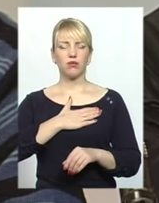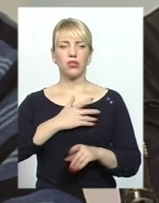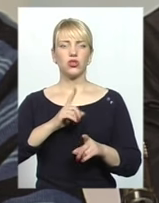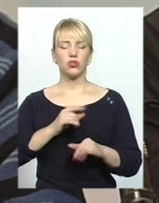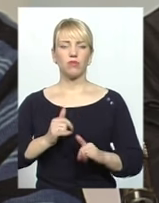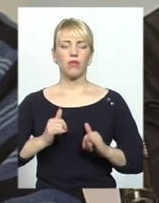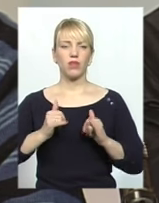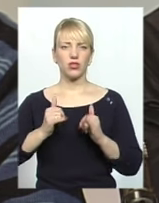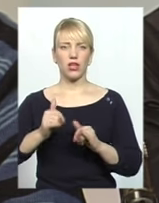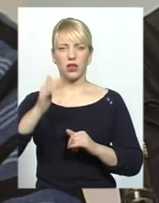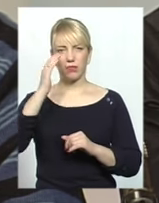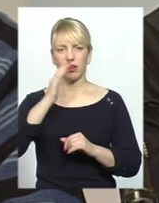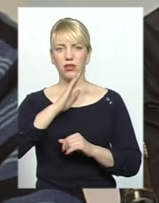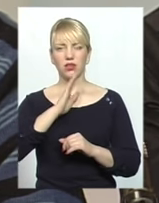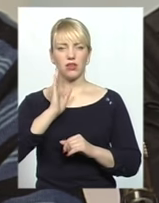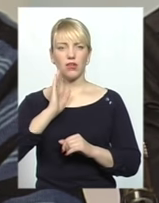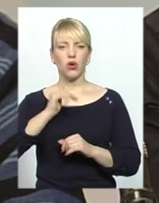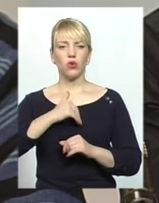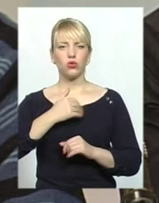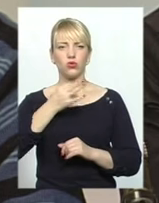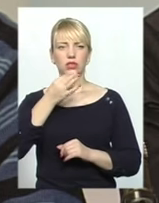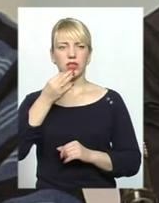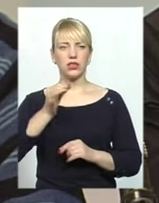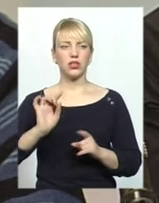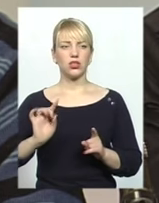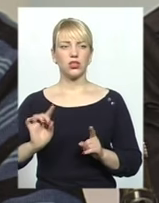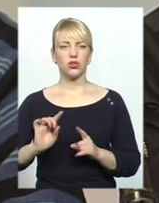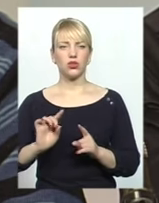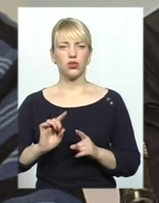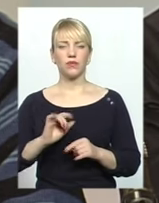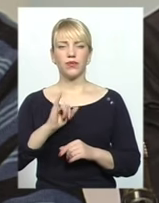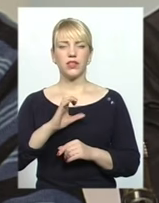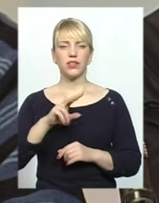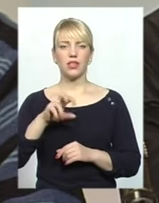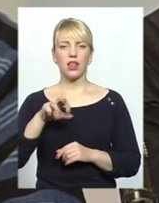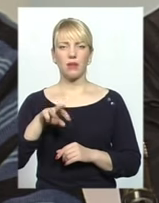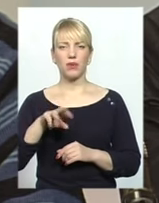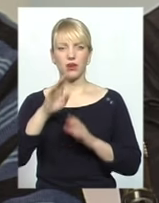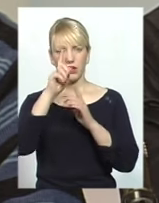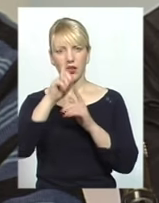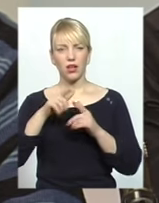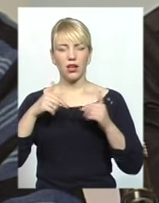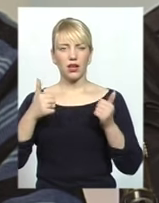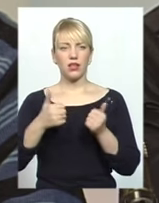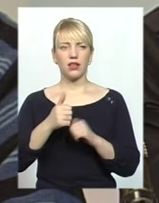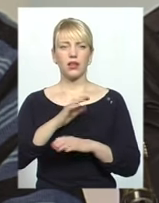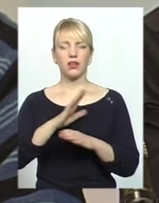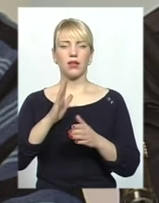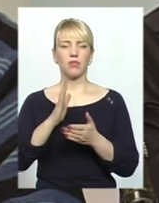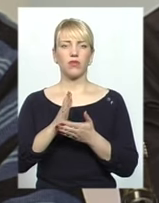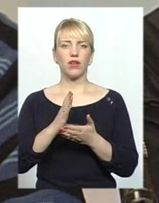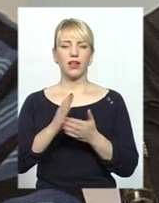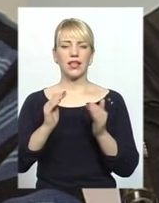поважали батьків. І хочу сказати, що в ісламських країнах не буває дитячих